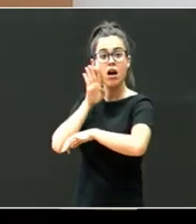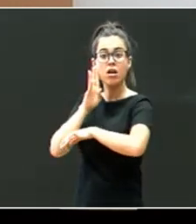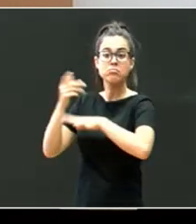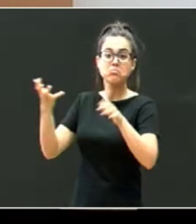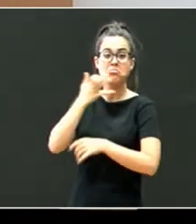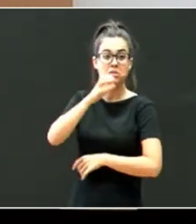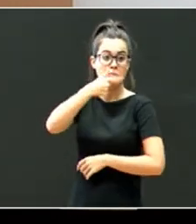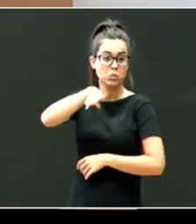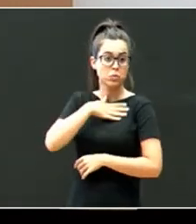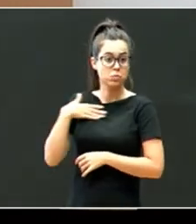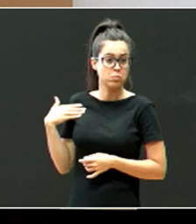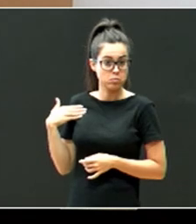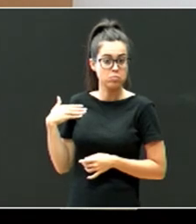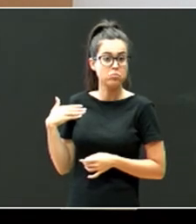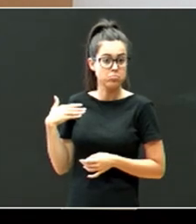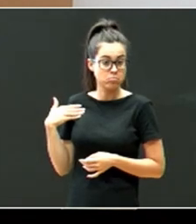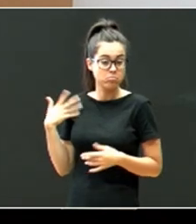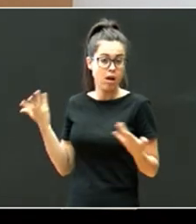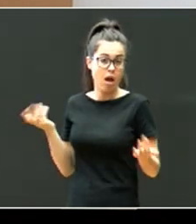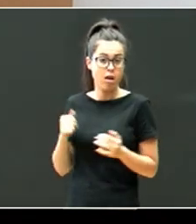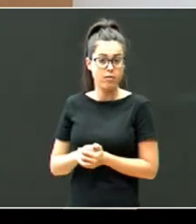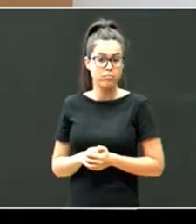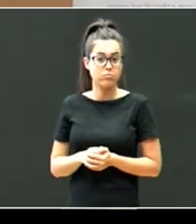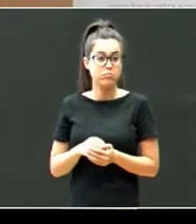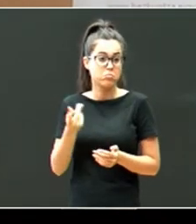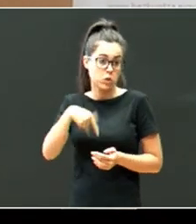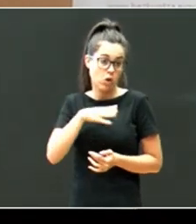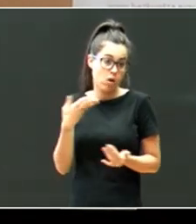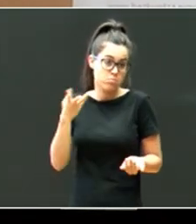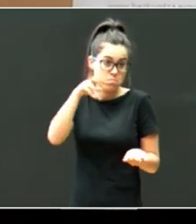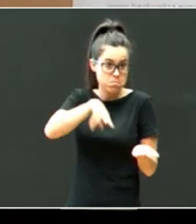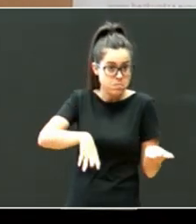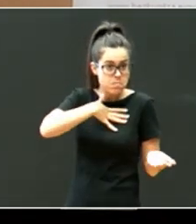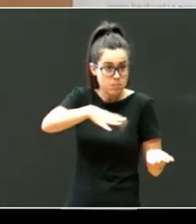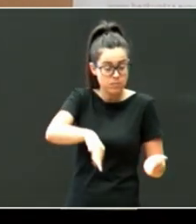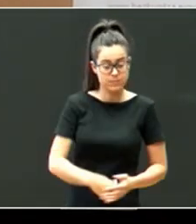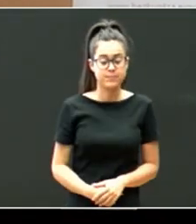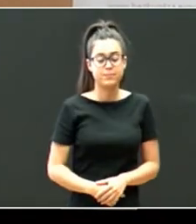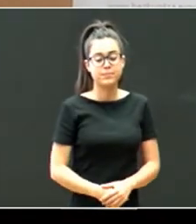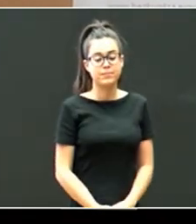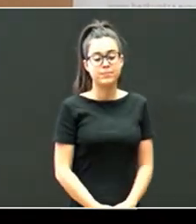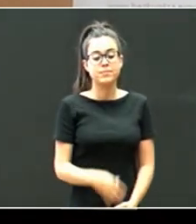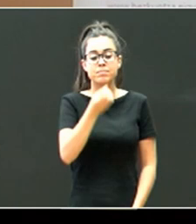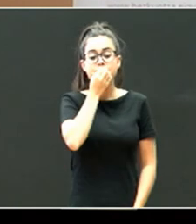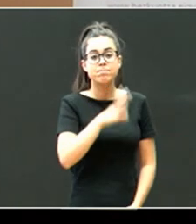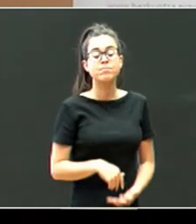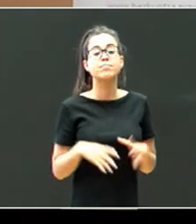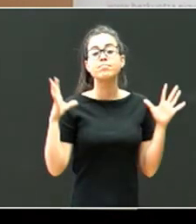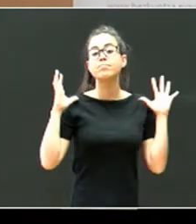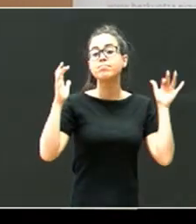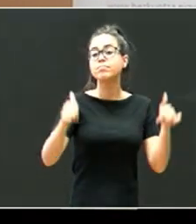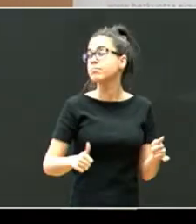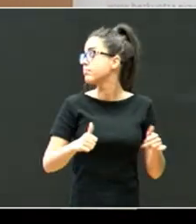nahi zan eskero, aldu zuen eukitzia. Eta, bueno, ba, orduko txue, azteko,